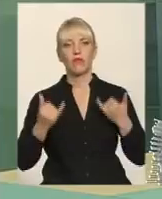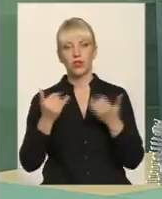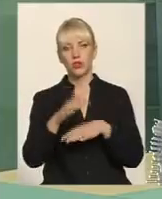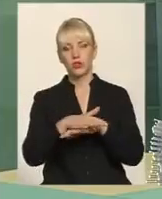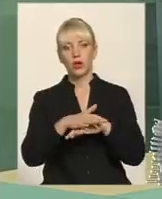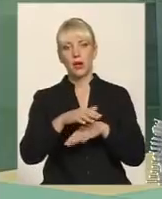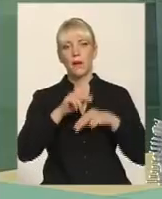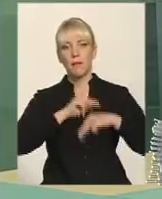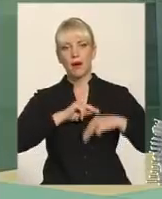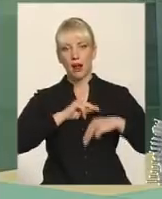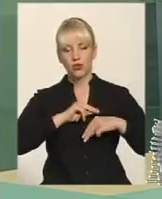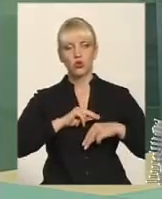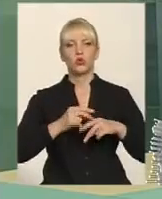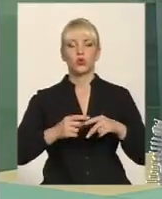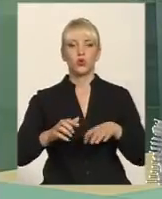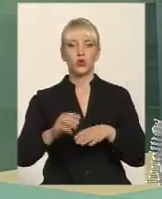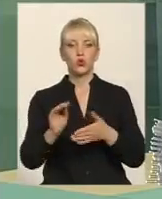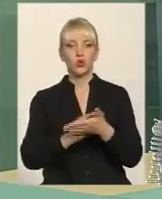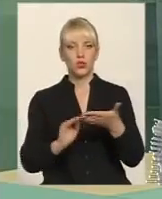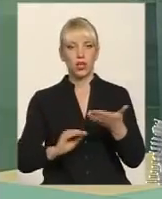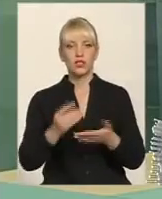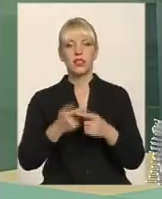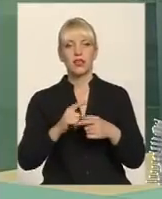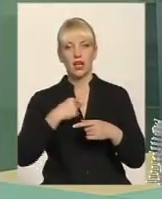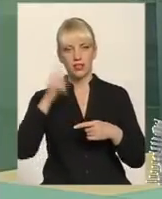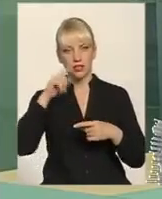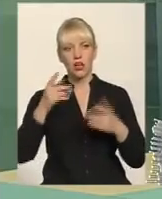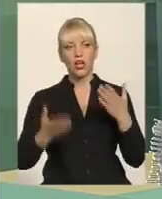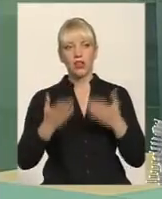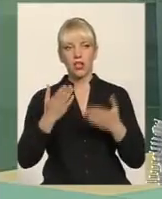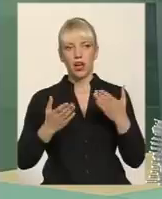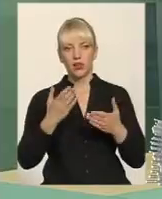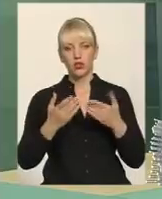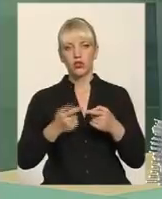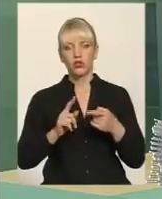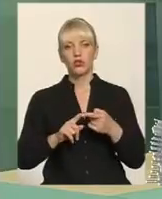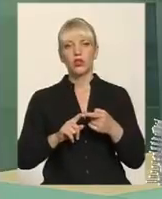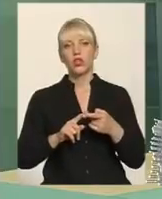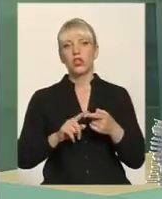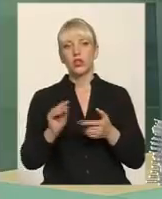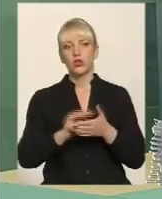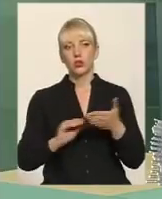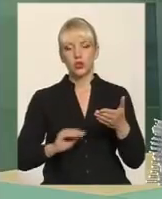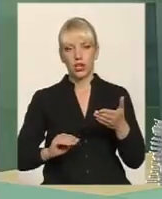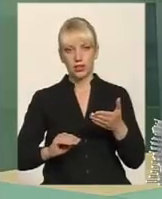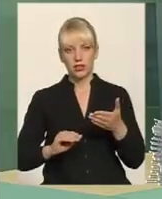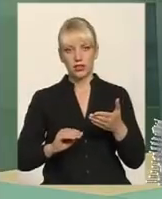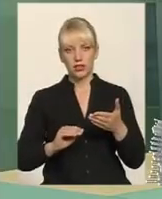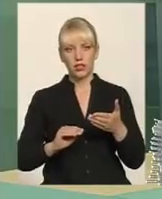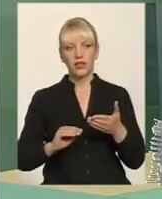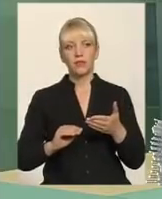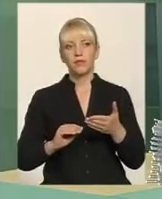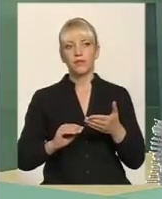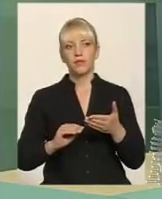журналістів. І я знаю, що журналісти, якщо повідомляють, особливо коли це серйозні видання, які дбають за свій авторитет, то, насправді, я